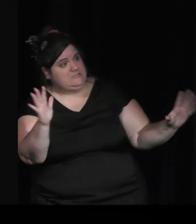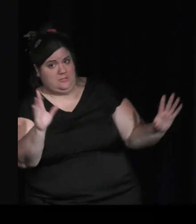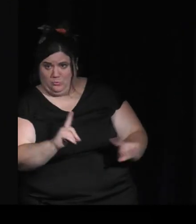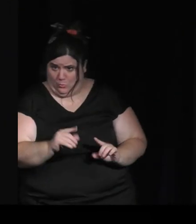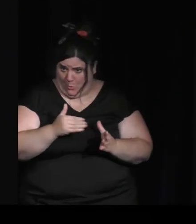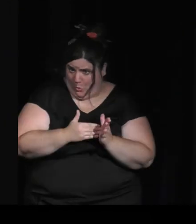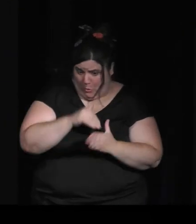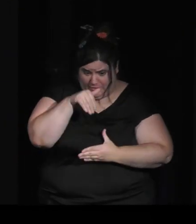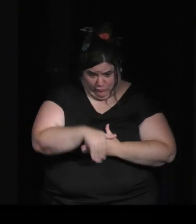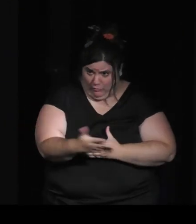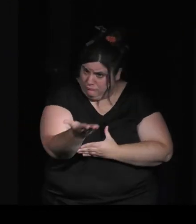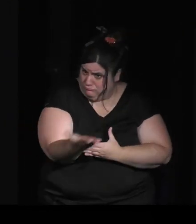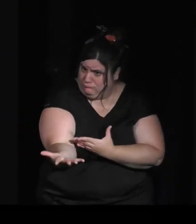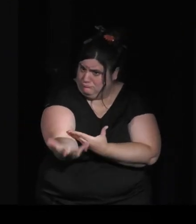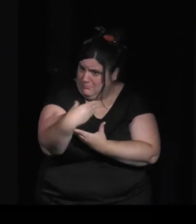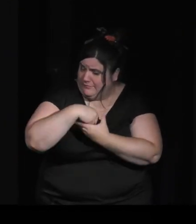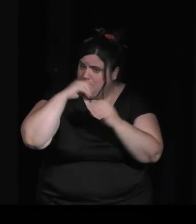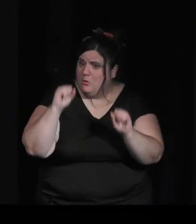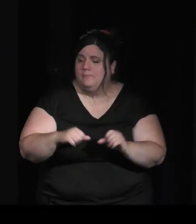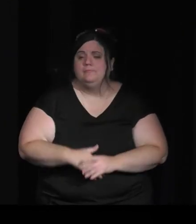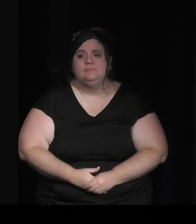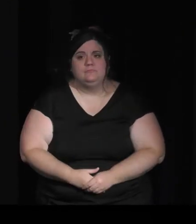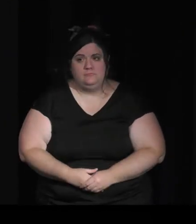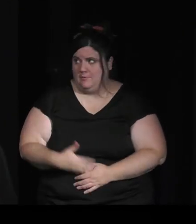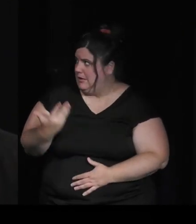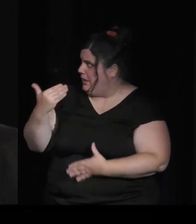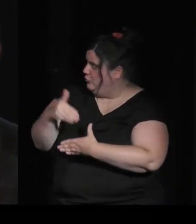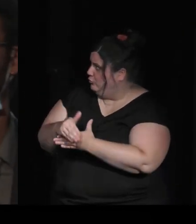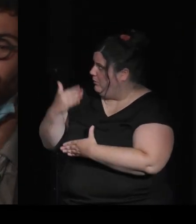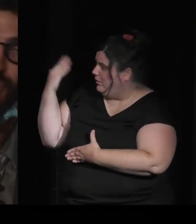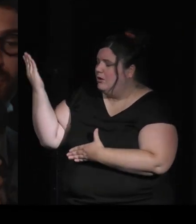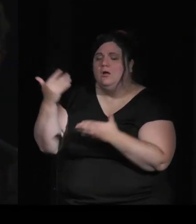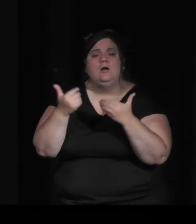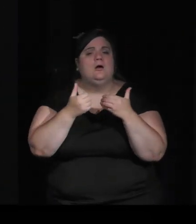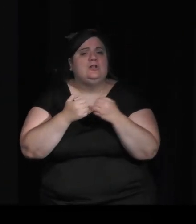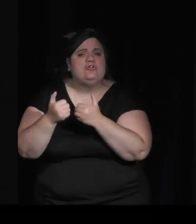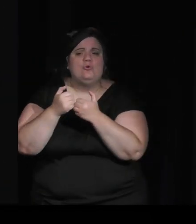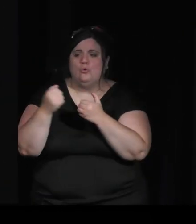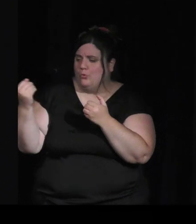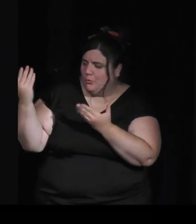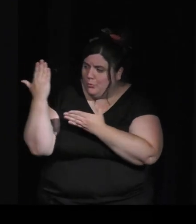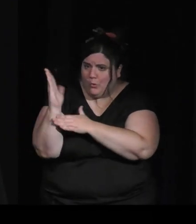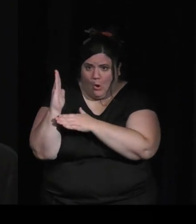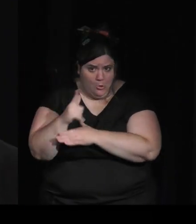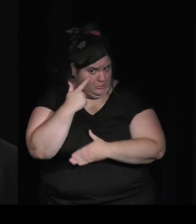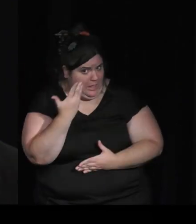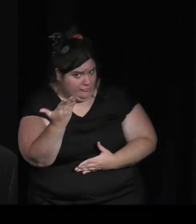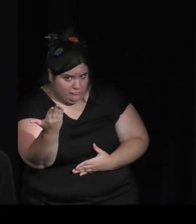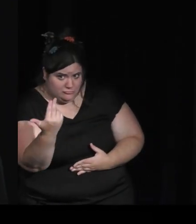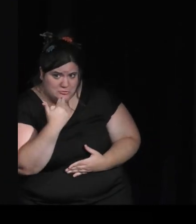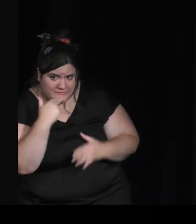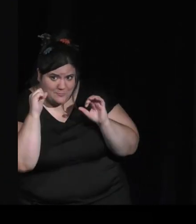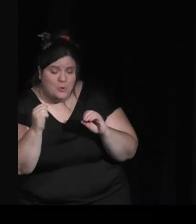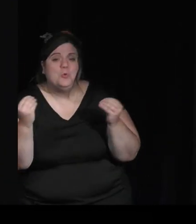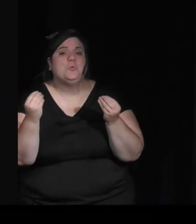toute la soirée il y a une grande partie des jeux qui ont été cités ce soir sont tous en démonstration jouable et sont à jouer dans le salon jeux vidéo de la